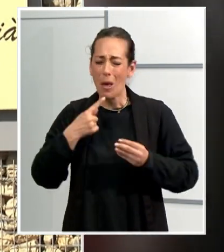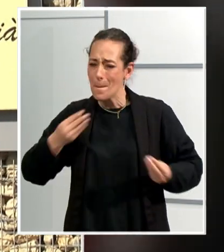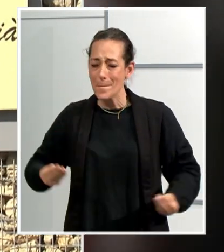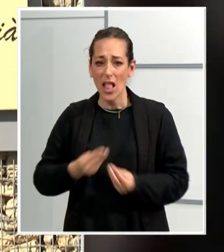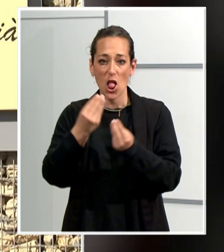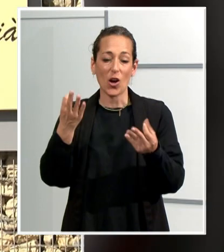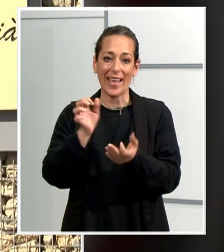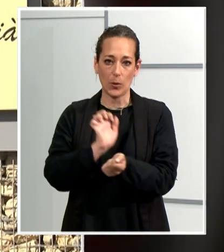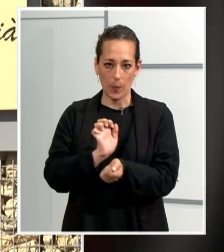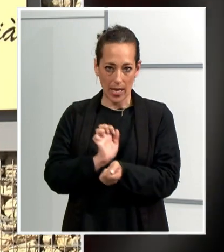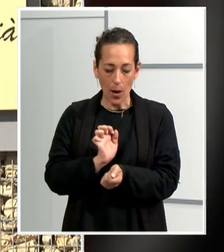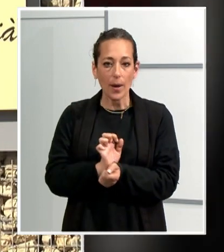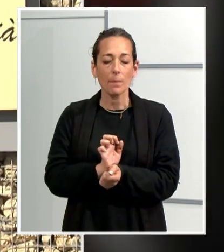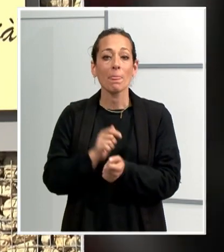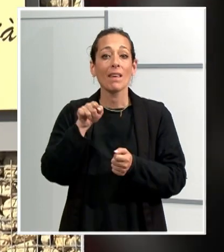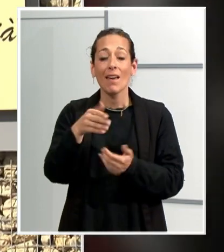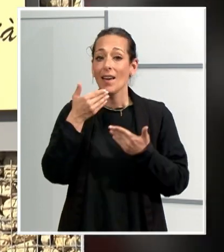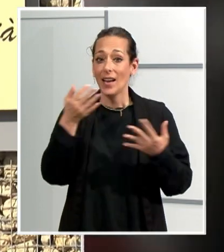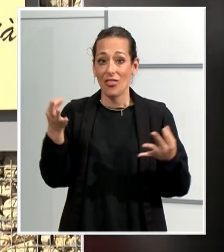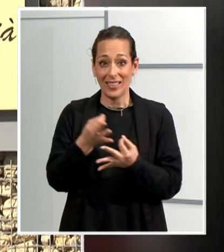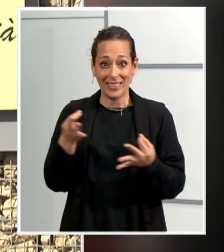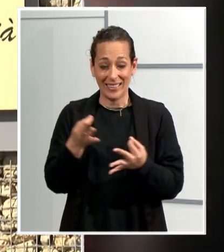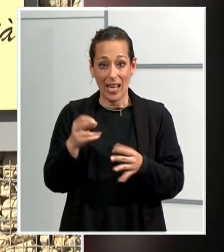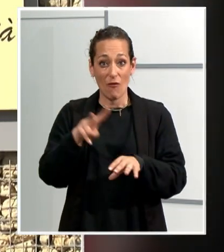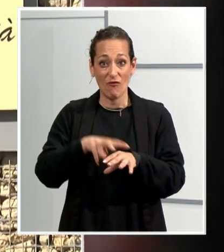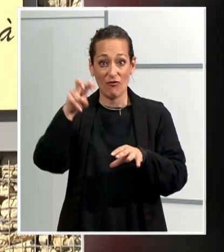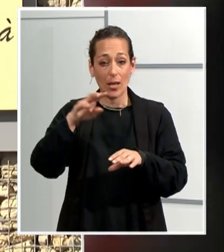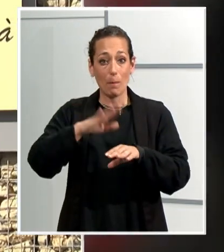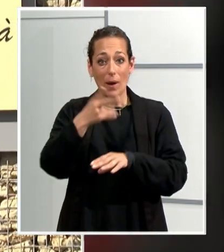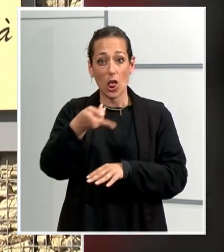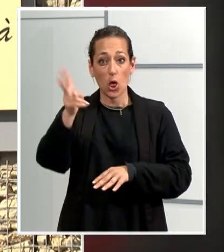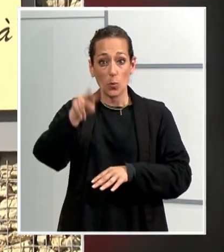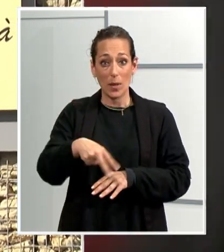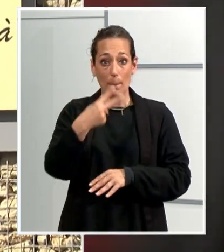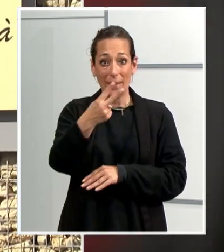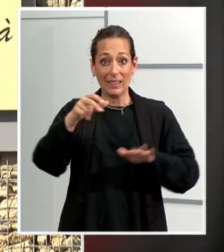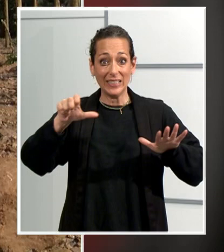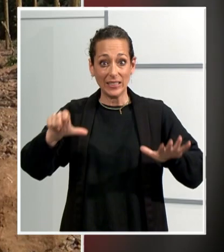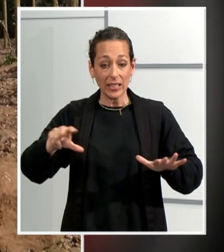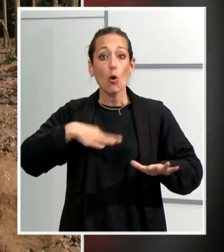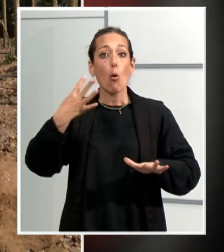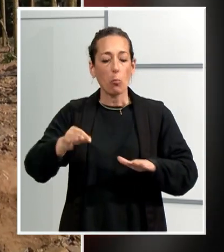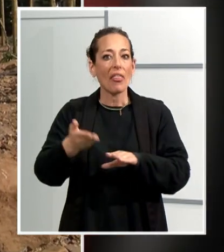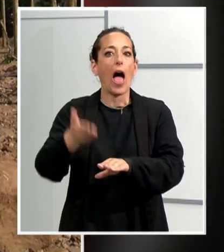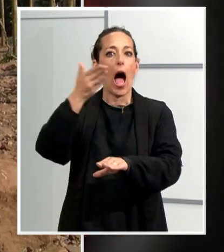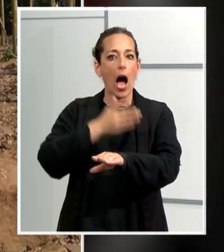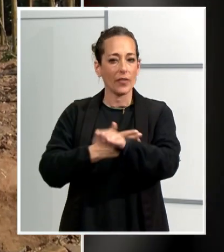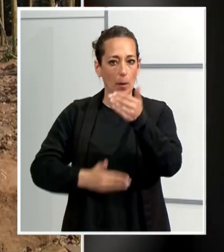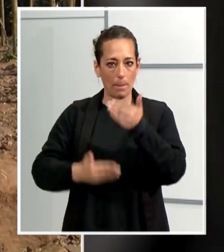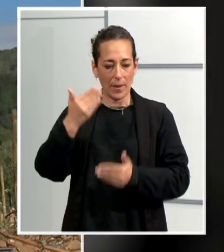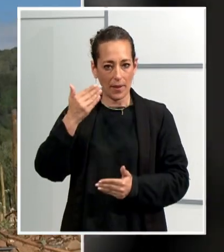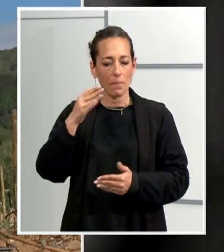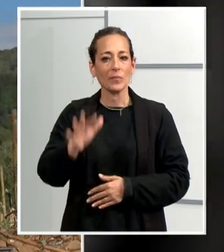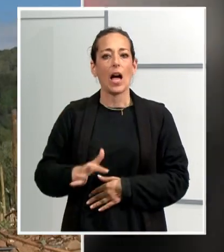esperats. Això farà que la vinificació que estava prevista per al 2026 fins i tot podria adelantar-se. A més, ara que ha passat un any